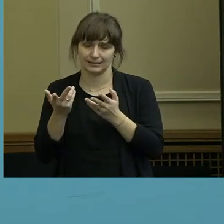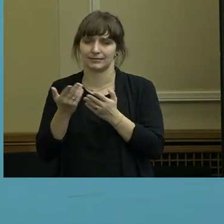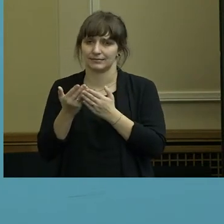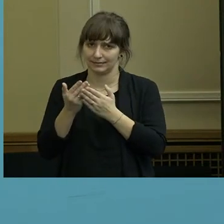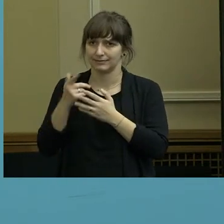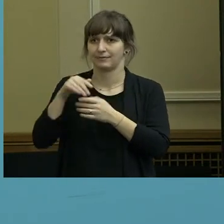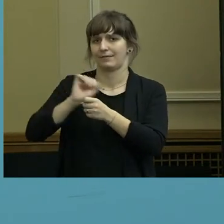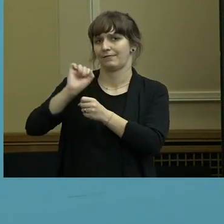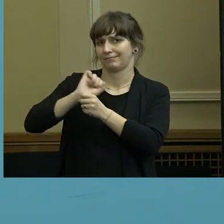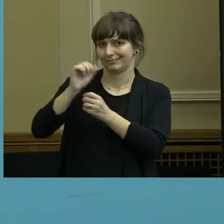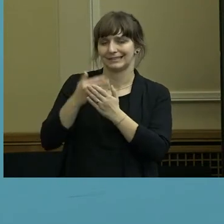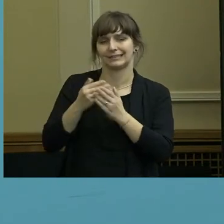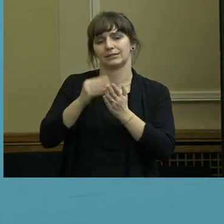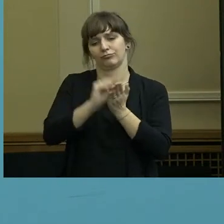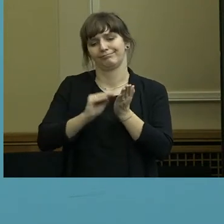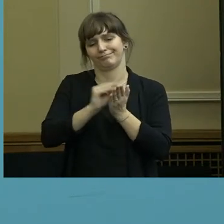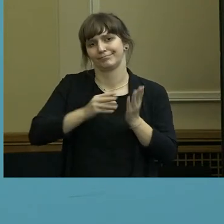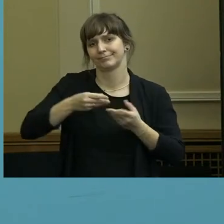einleitet.